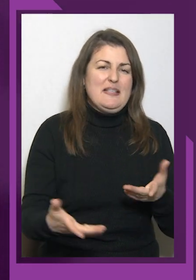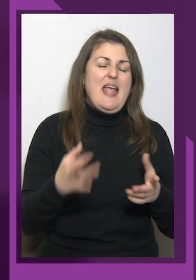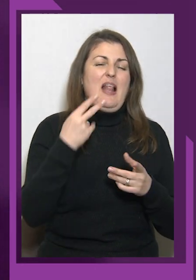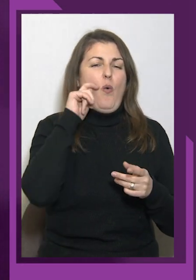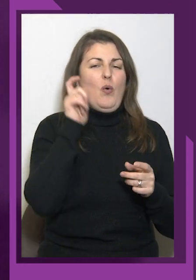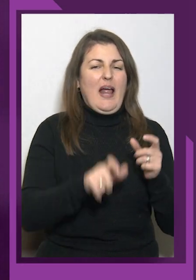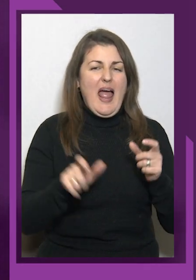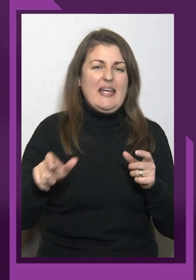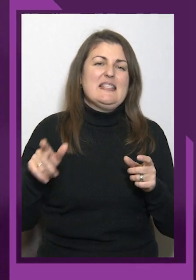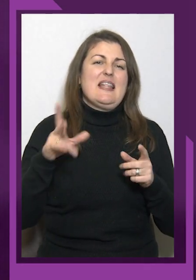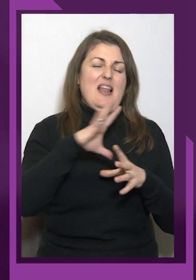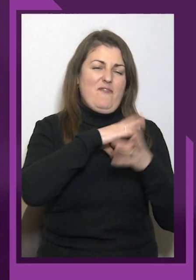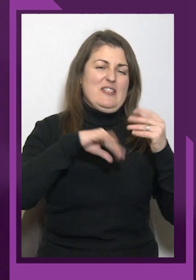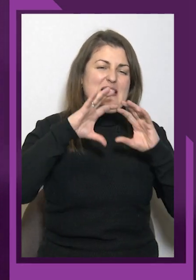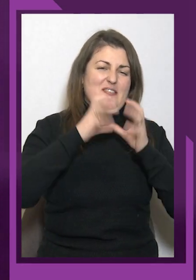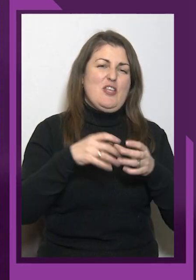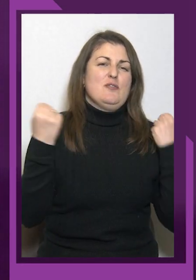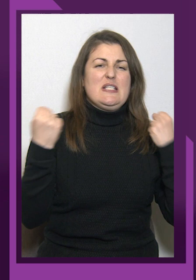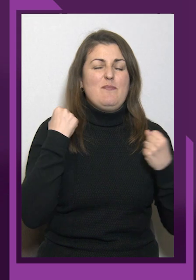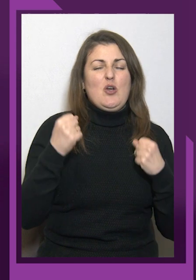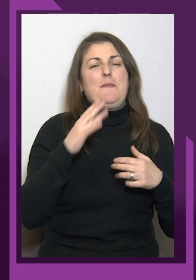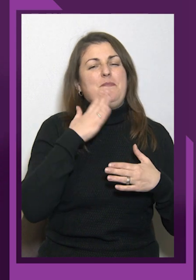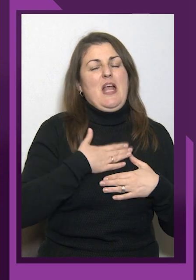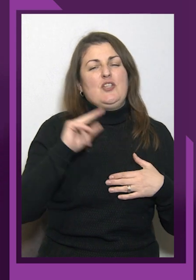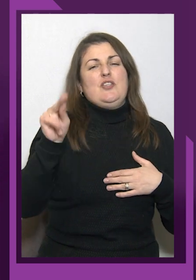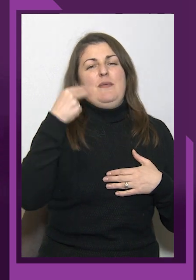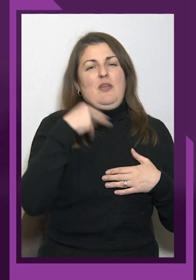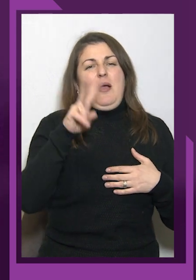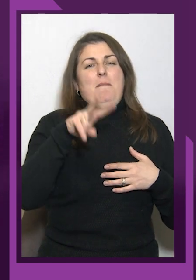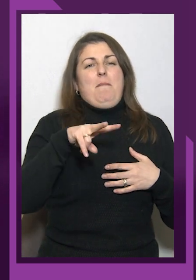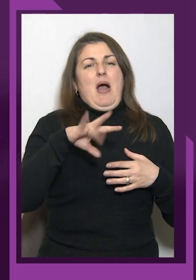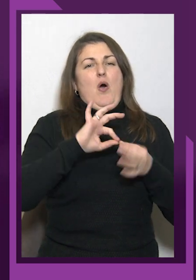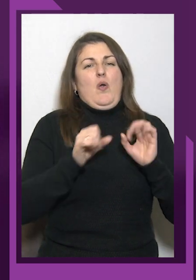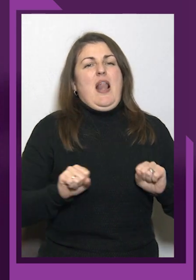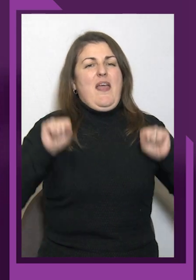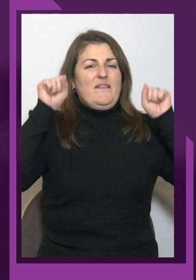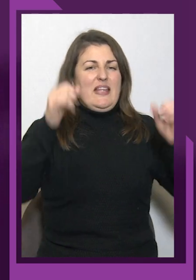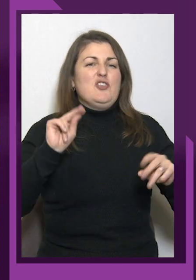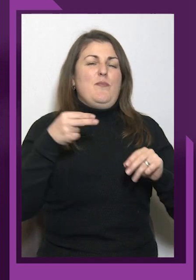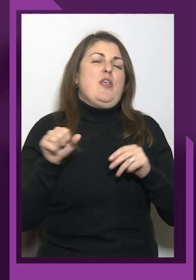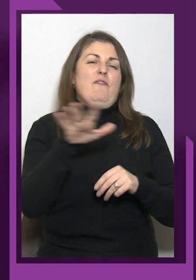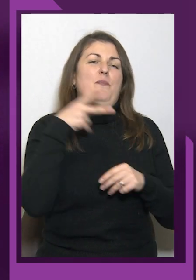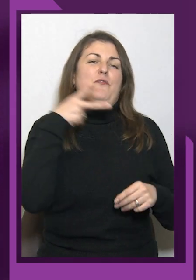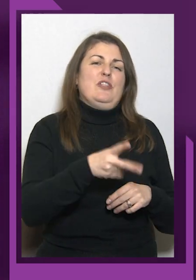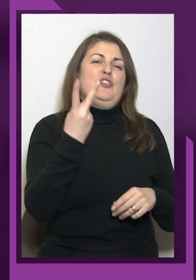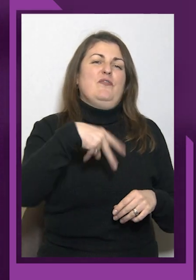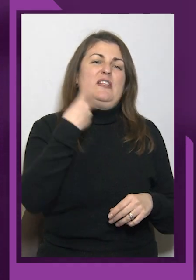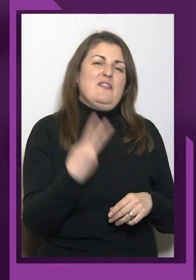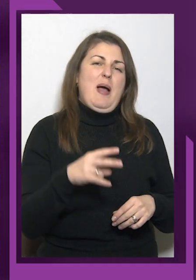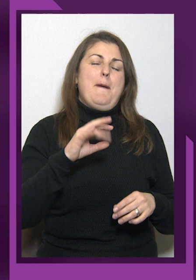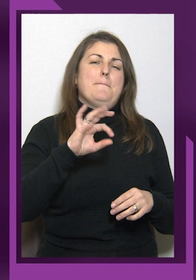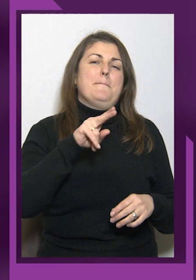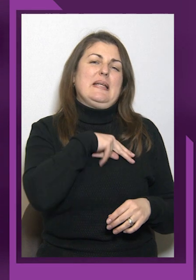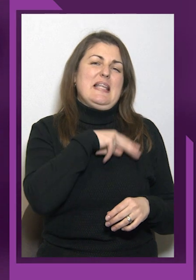чемпіонка-пауерліфтерка, чемпіонка Європи 2022, призерка паралімпійських ігор була цієї миті в